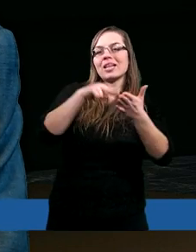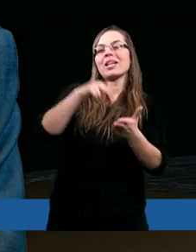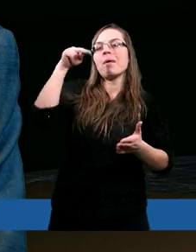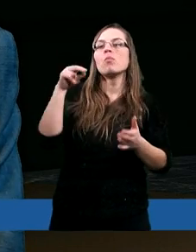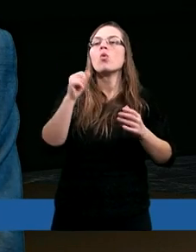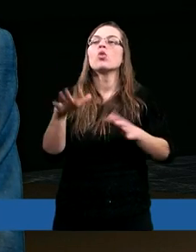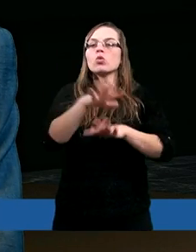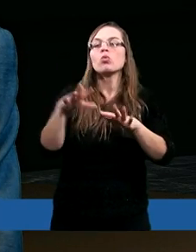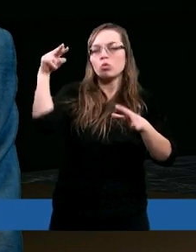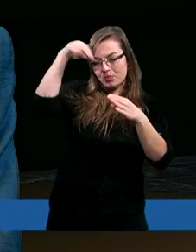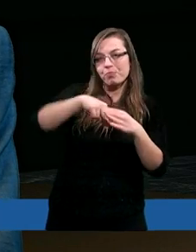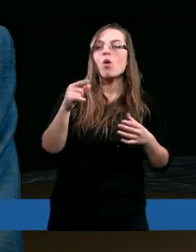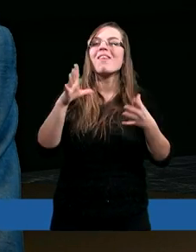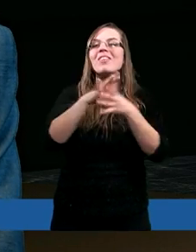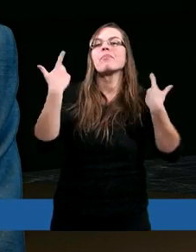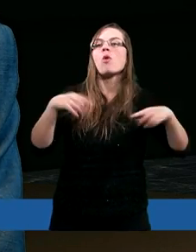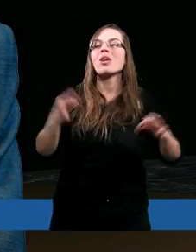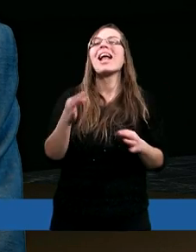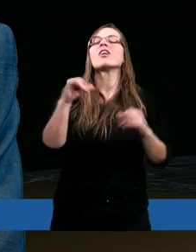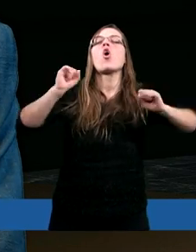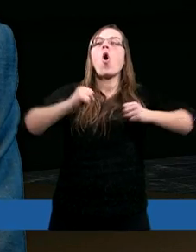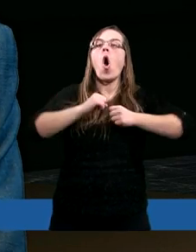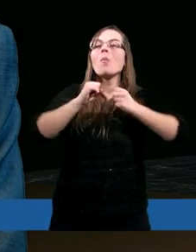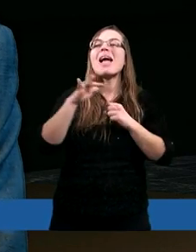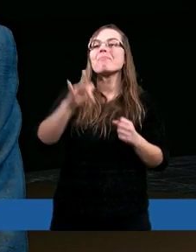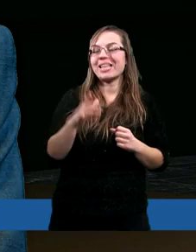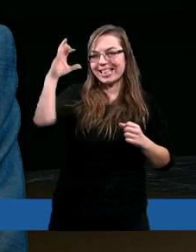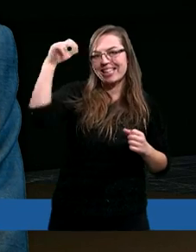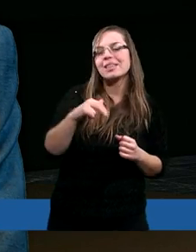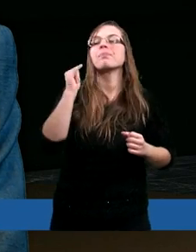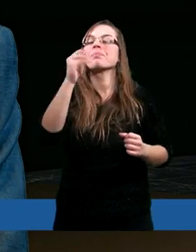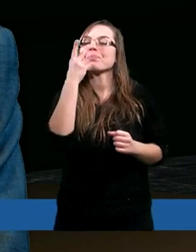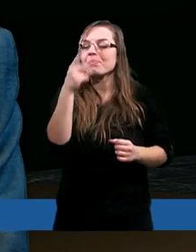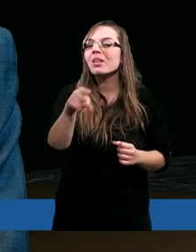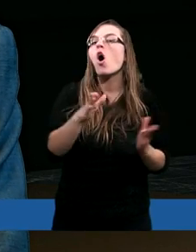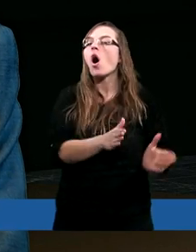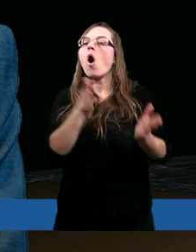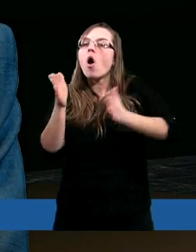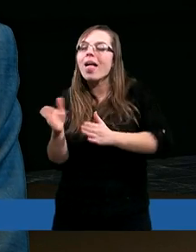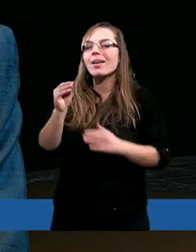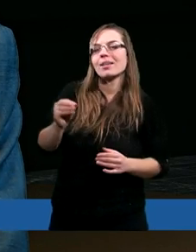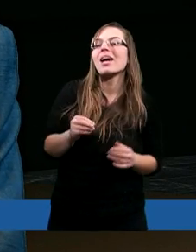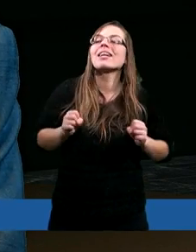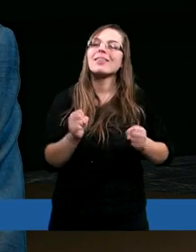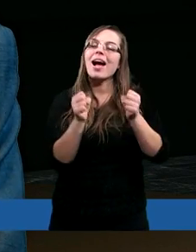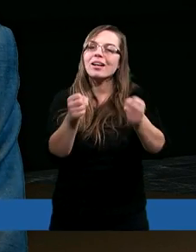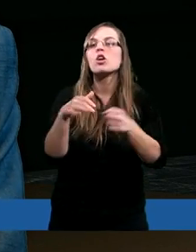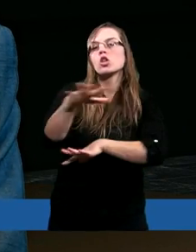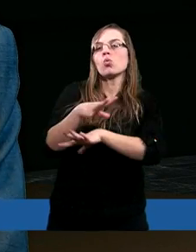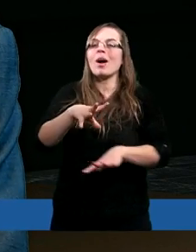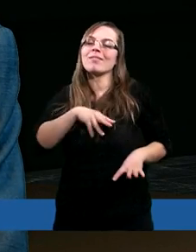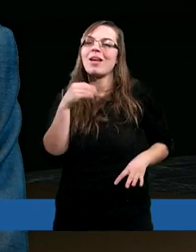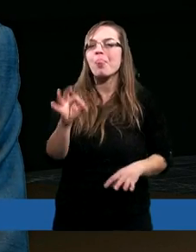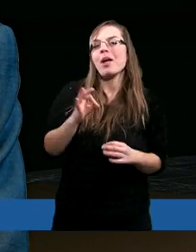Duch Święty w postaci gołębicy. A więc widzimy kolejne zaangażowanie Ducha